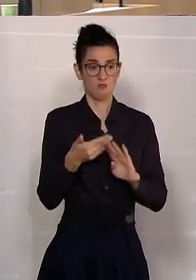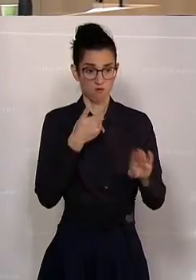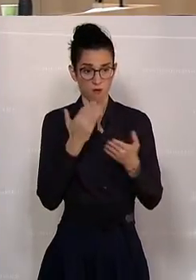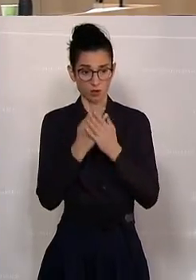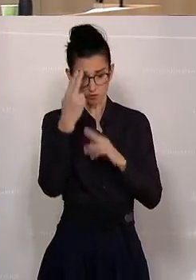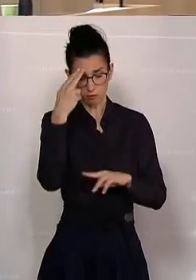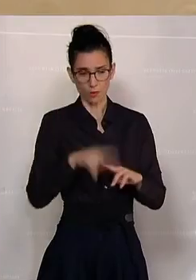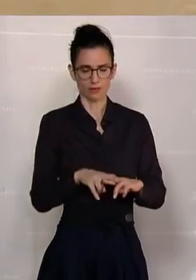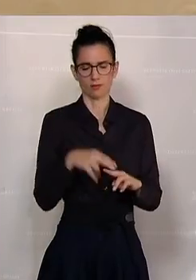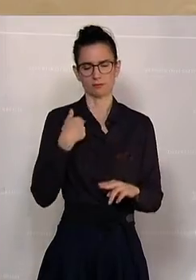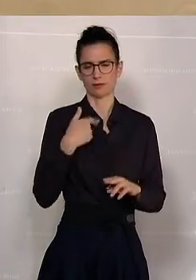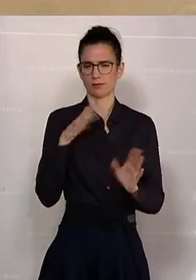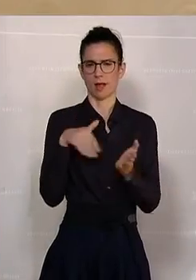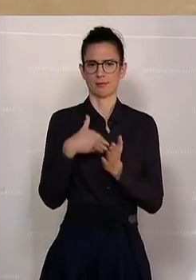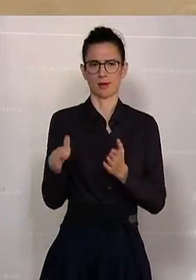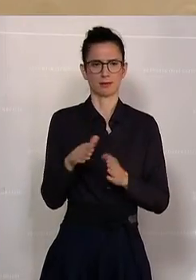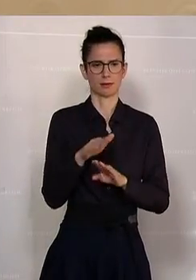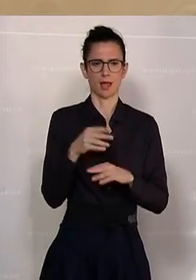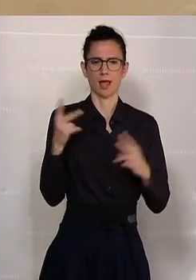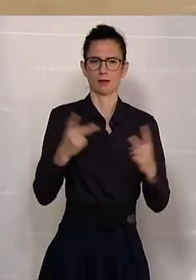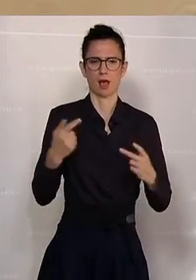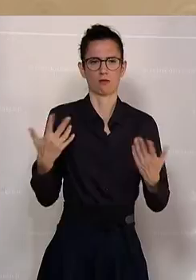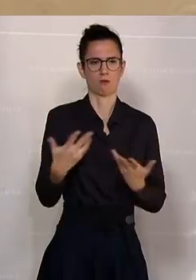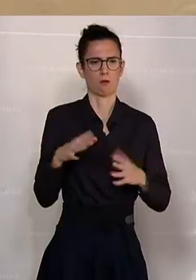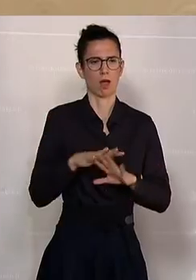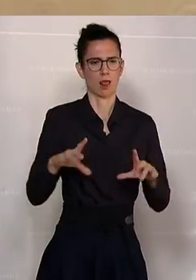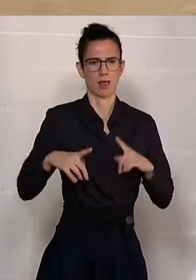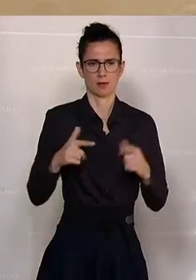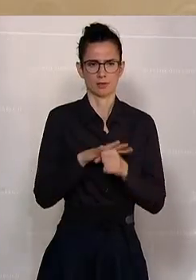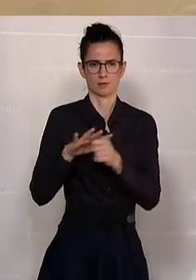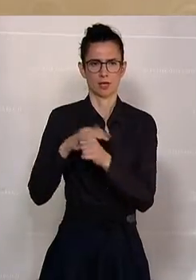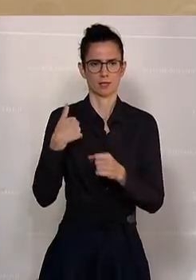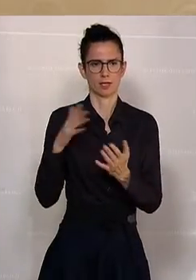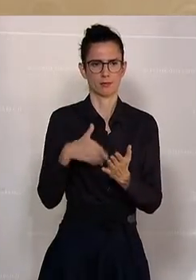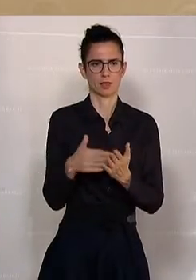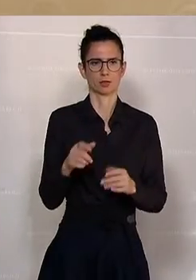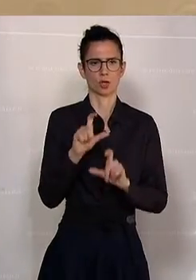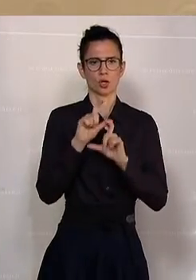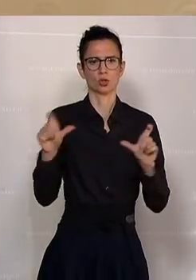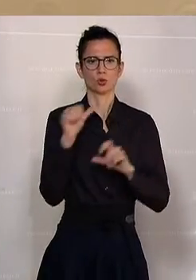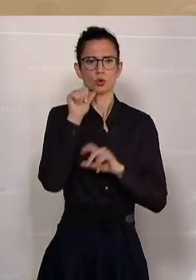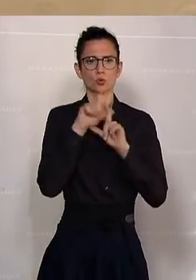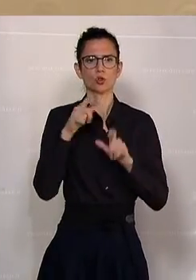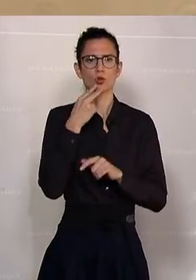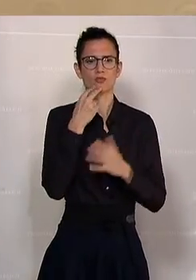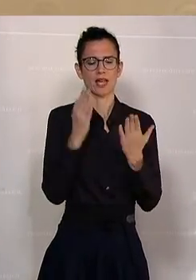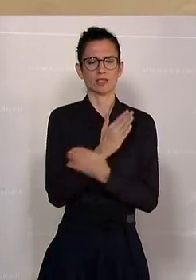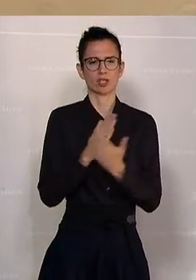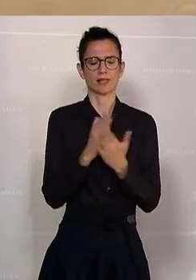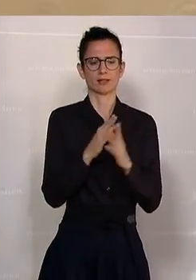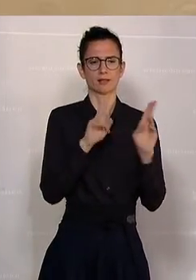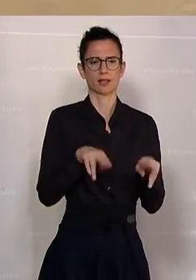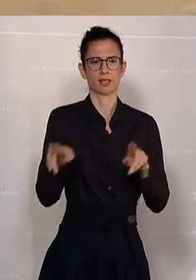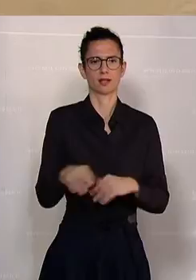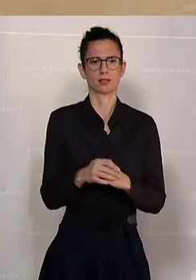Lebensbereichen ab. Und zum Glück wird in Österreich über Schuld und Unschuld von den Gerichten entschieden. Und nicht